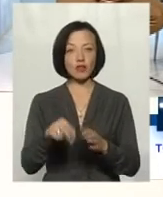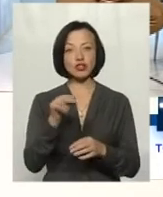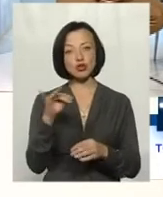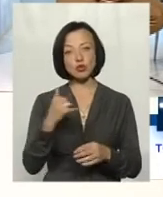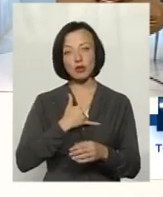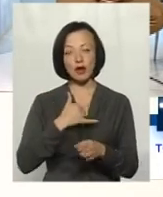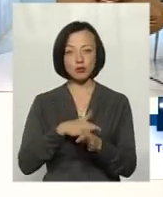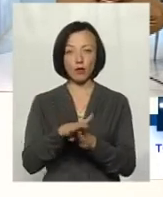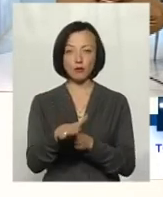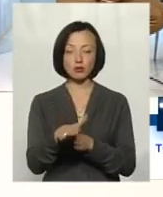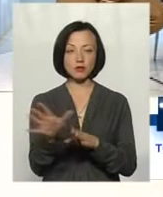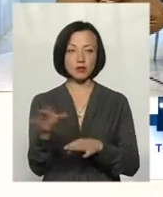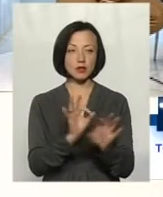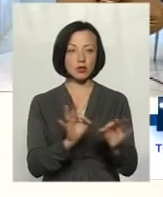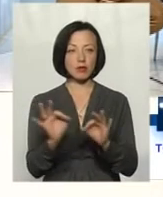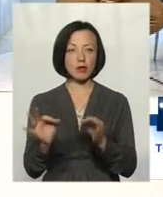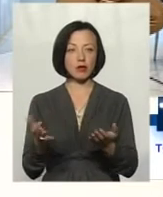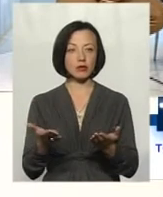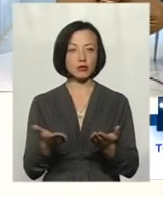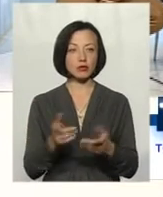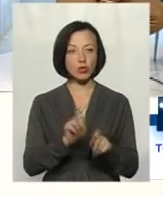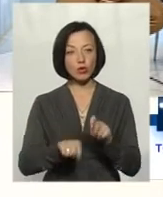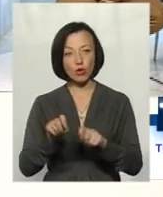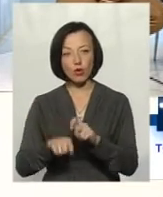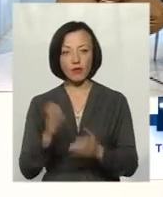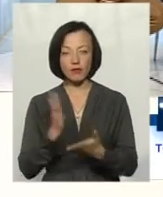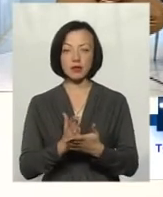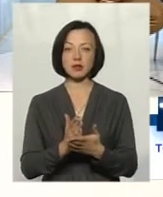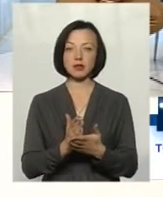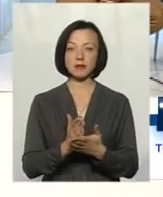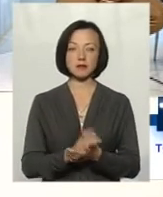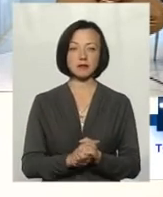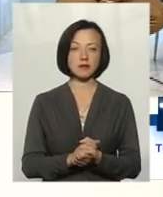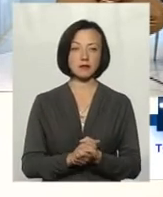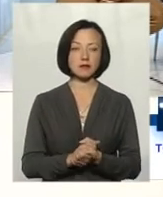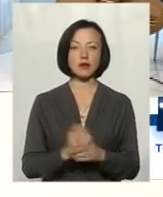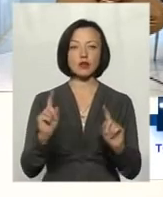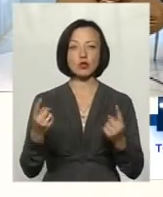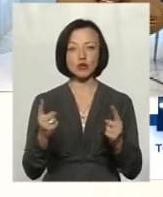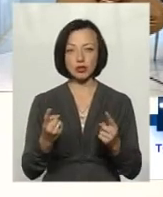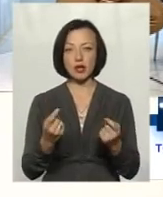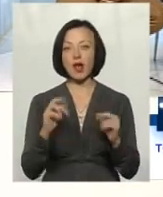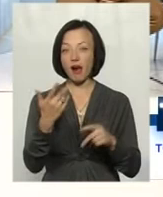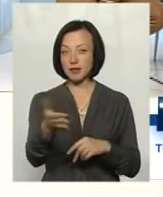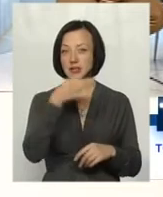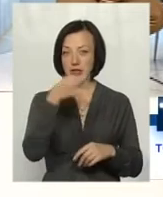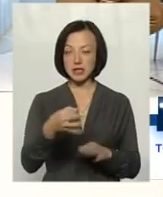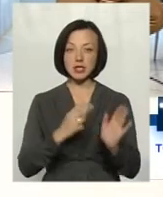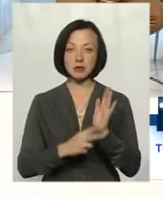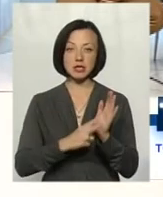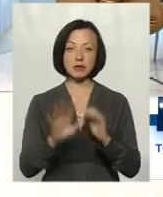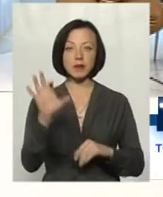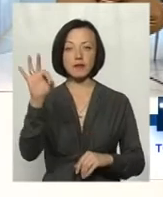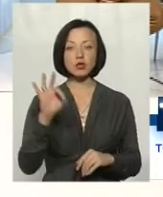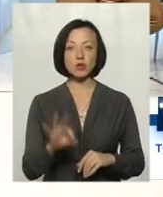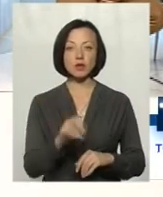вони всі абсолютно під контролем тих чи інших структур? Тому що, як ви зазначили, лише 75